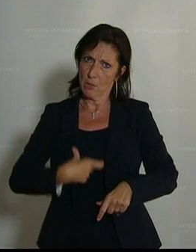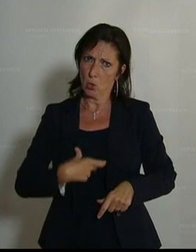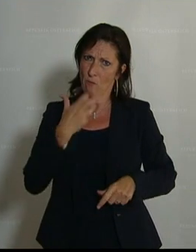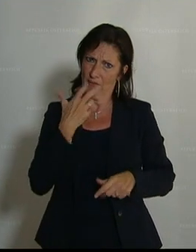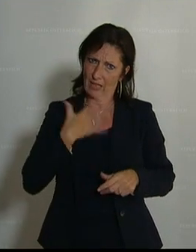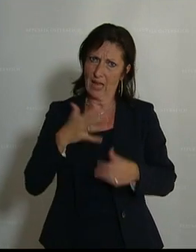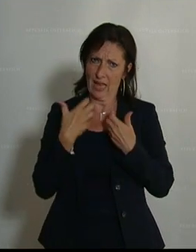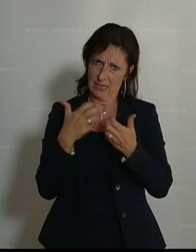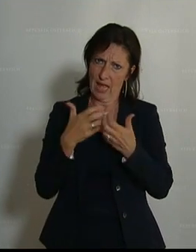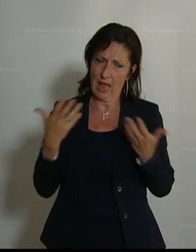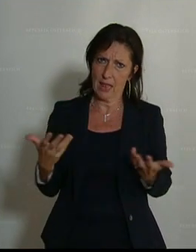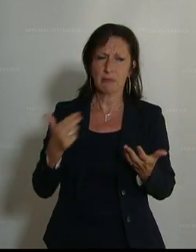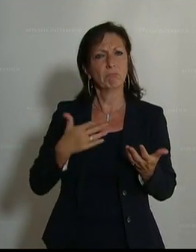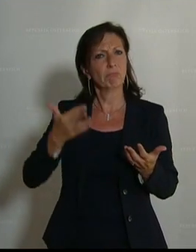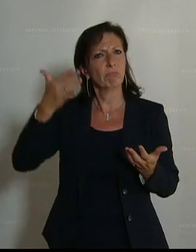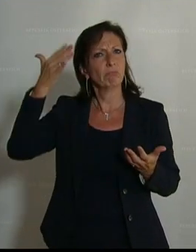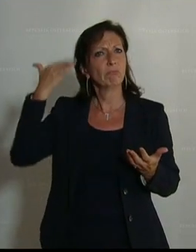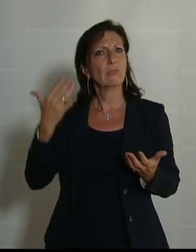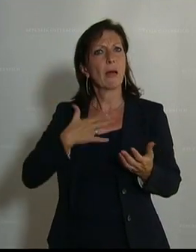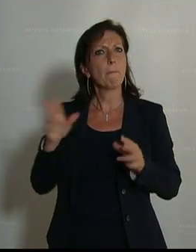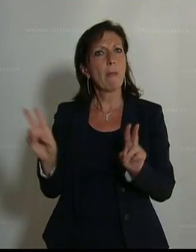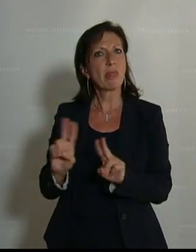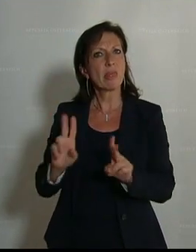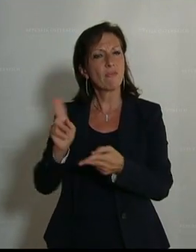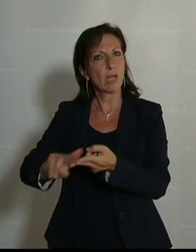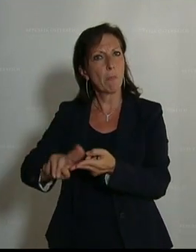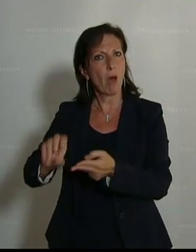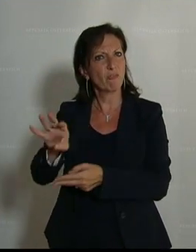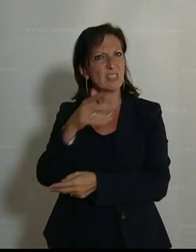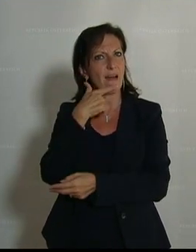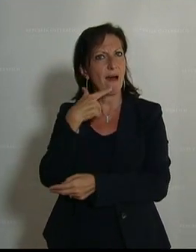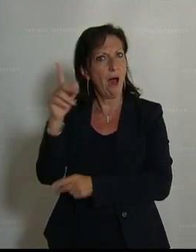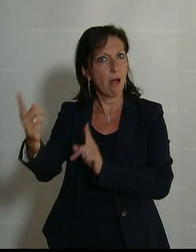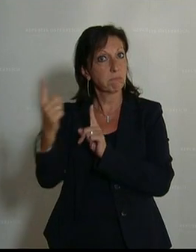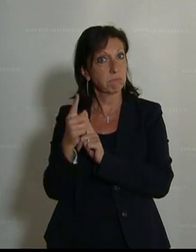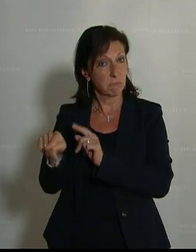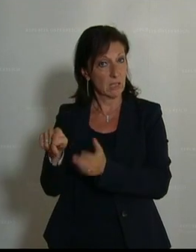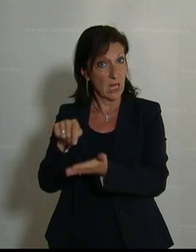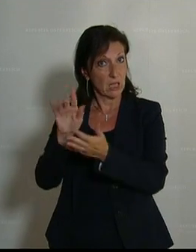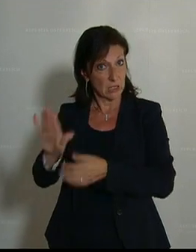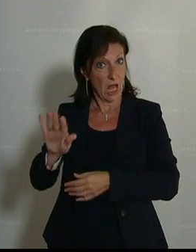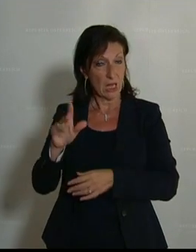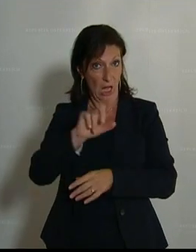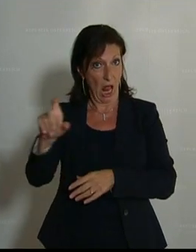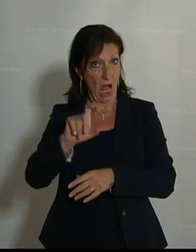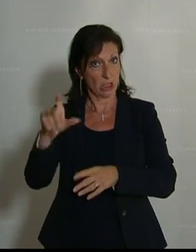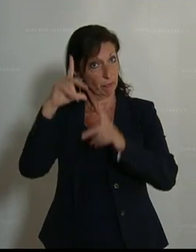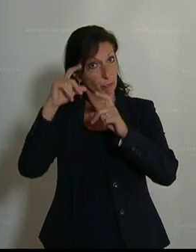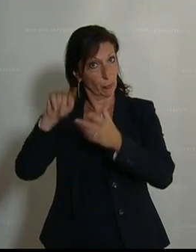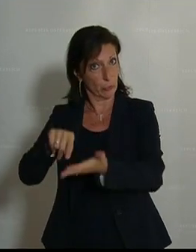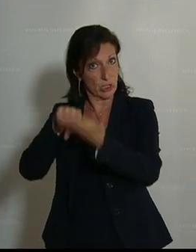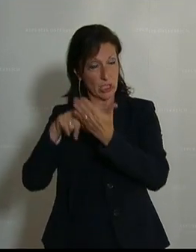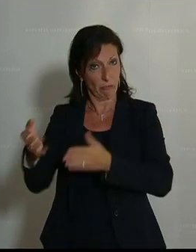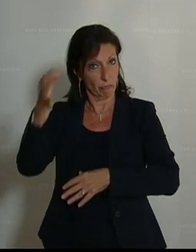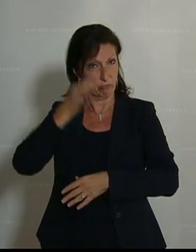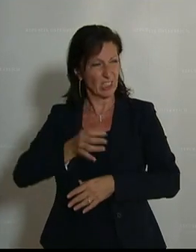Erzählung, sehr geehrte Damen und Herren. habe vor längerer Zeit mit meinem Neffen gesprochen, der ist 14 Jahre alt. Der hat mir gezeigt ein Foto von seiner Klasse und hat mich